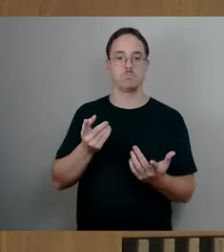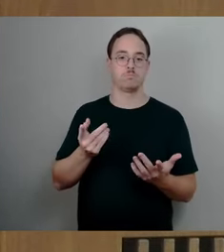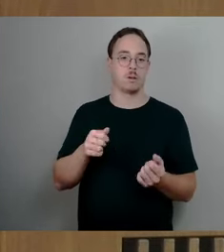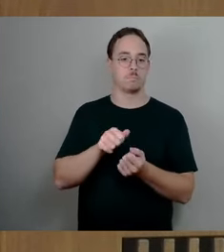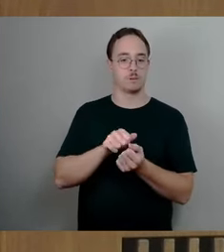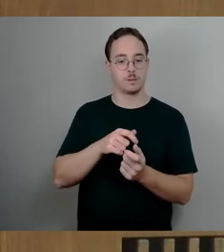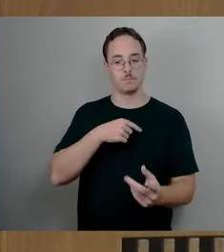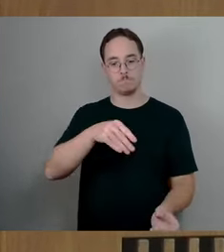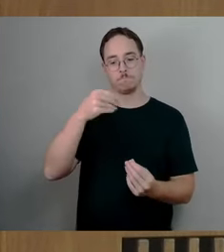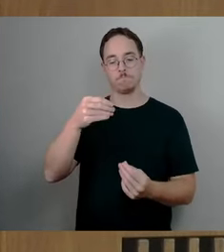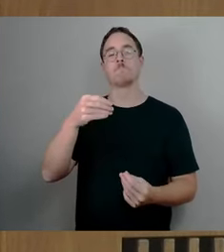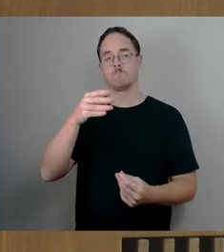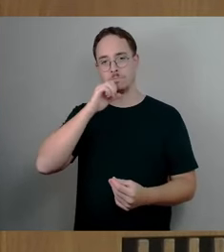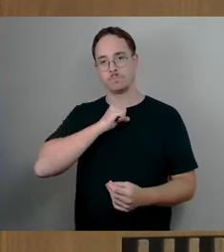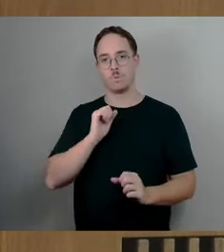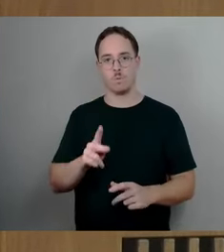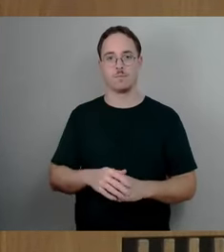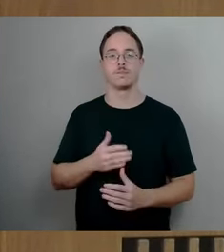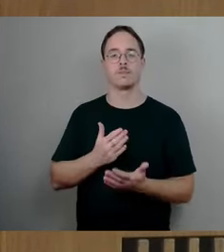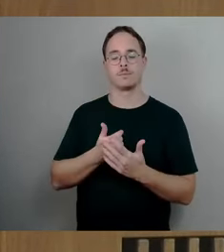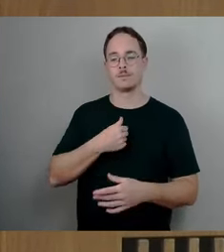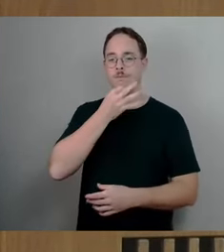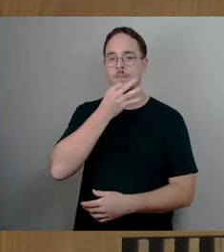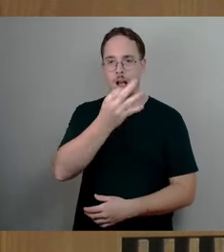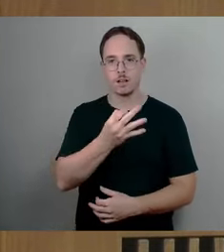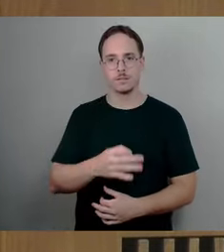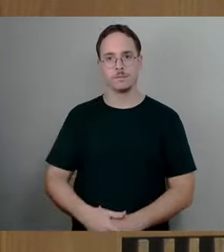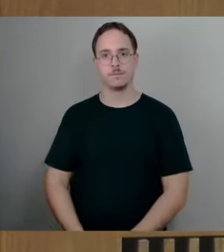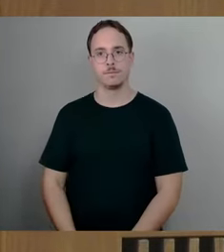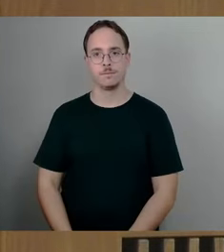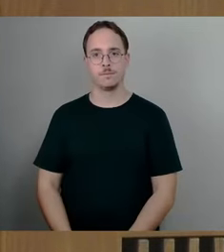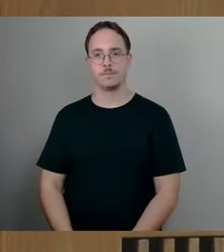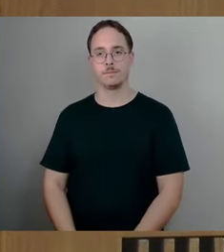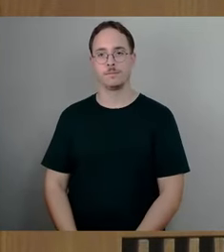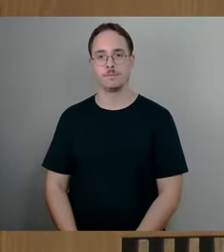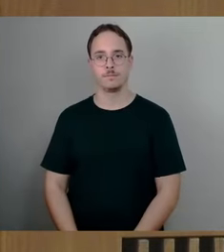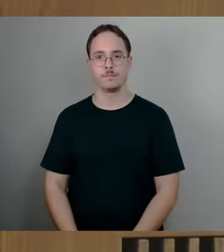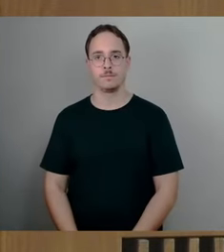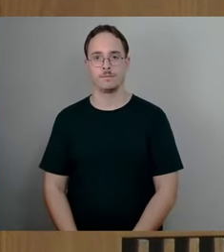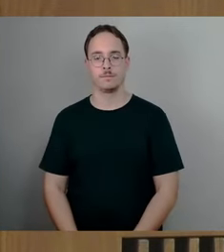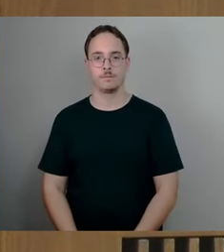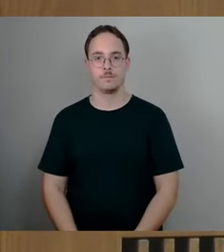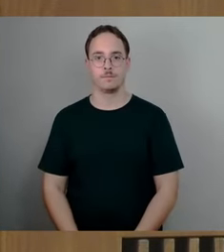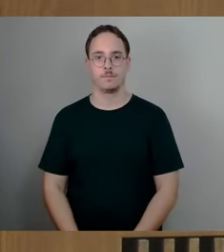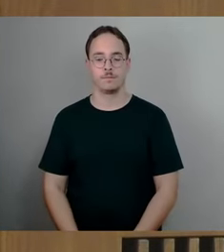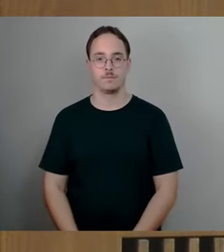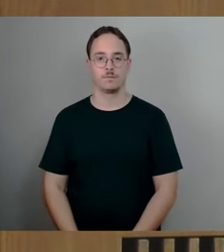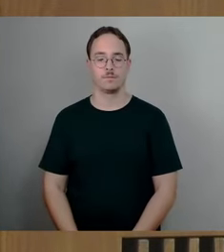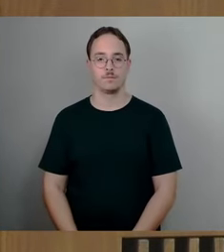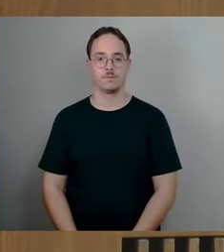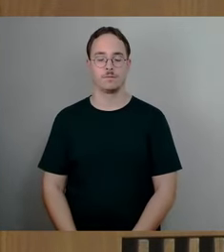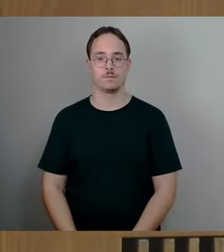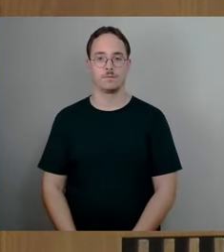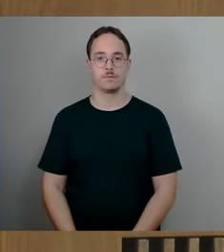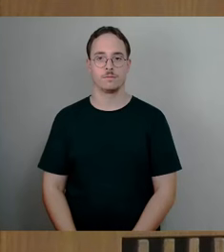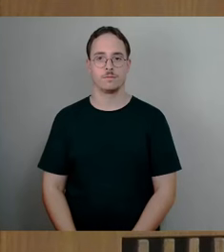natürlich zu einer Nachfrage im Zuge der Fragestellung des Informationsersuchens. Sie ja